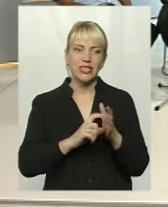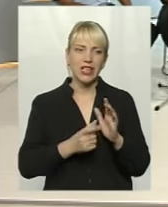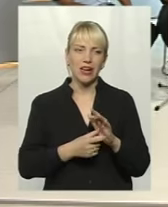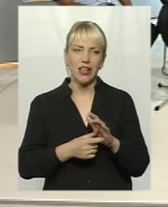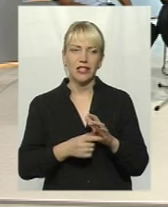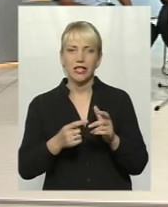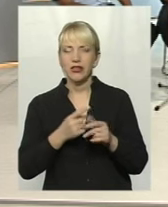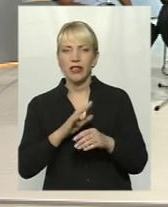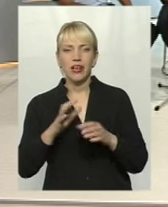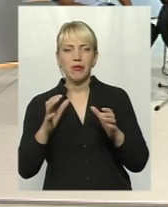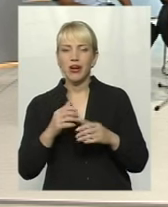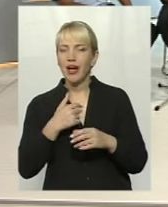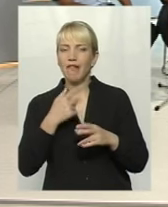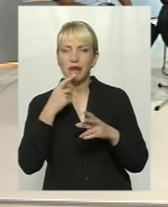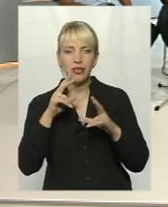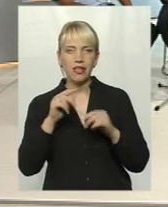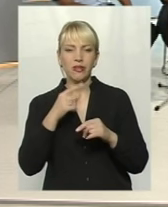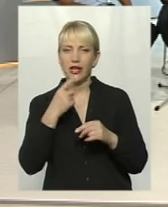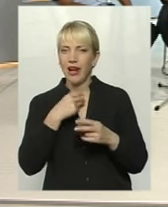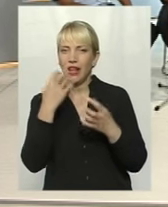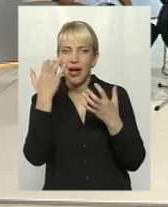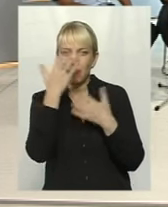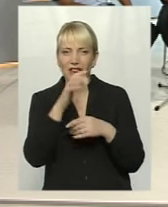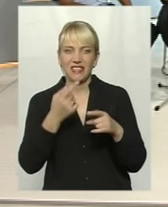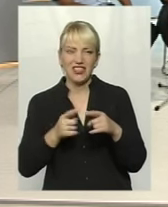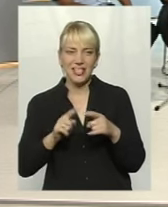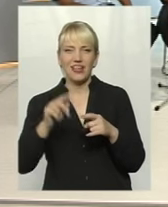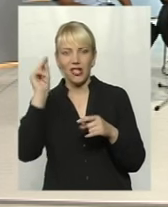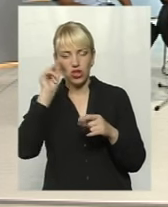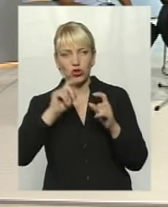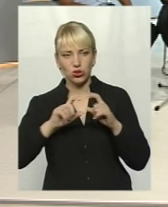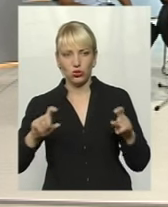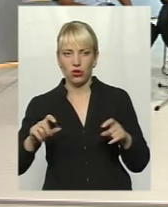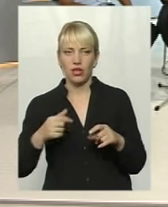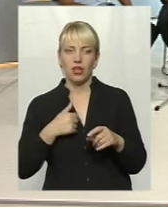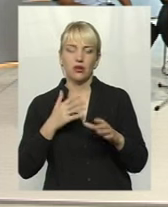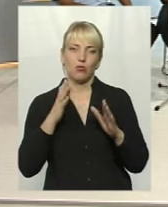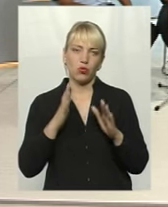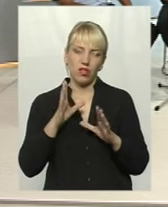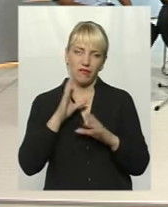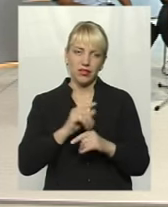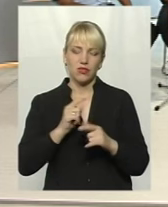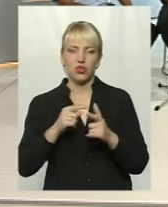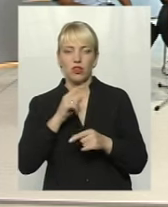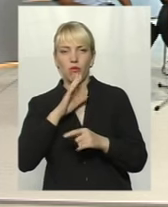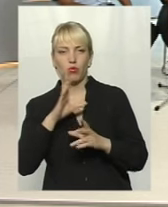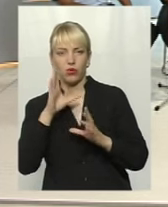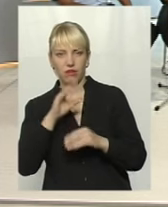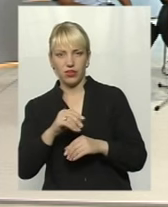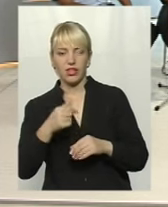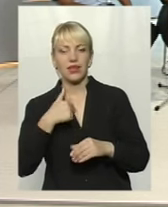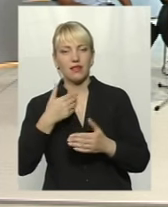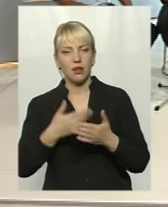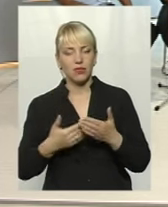Я, чесно сказати, я ж не бачив всієї школи, щоб вам зараз сказати, от, діститно, там буде ефективно чи неефективно. Я, наприклад, знаю, що в